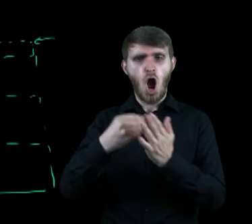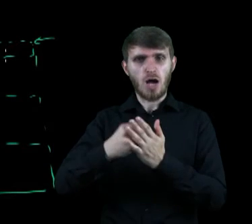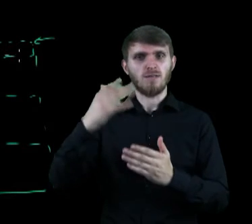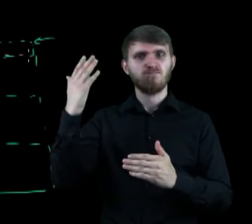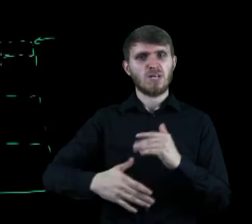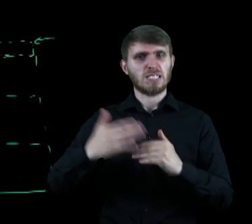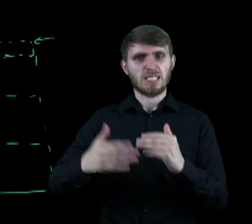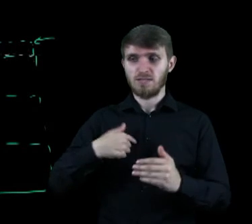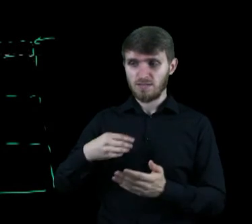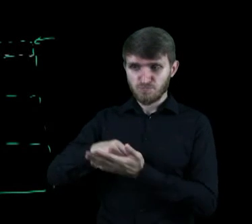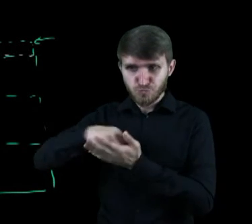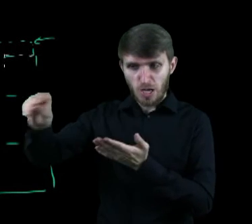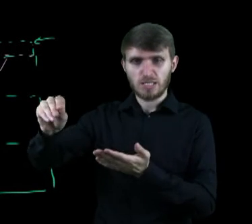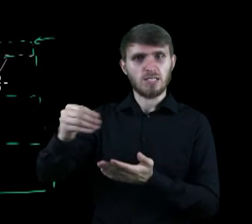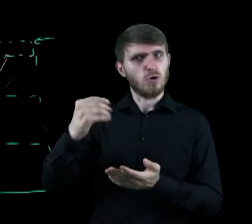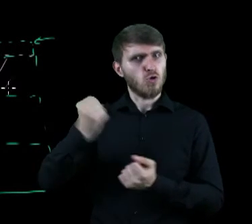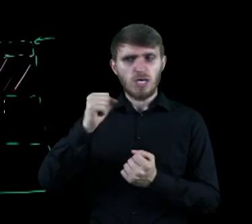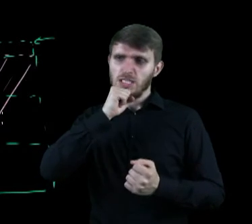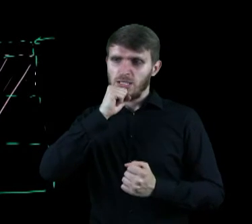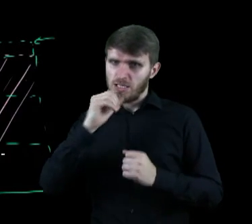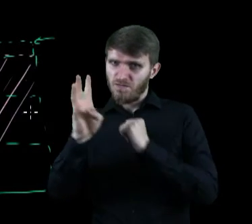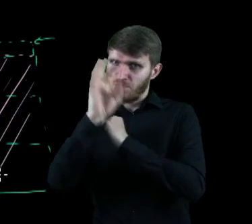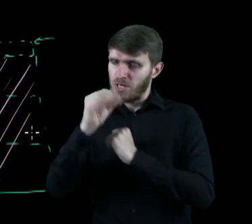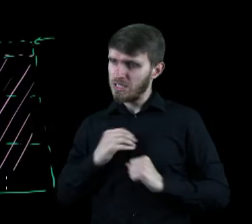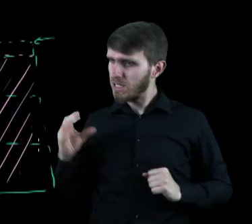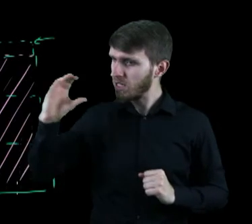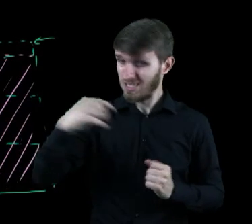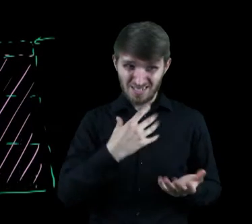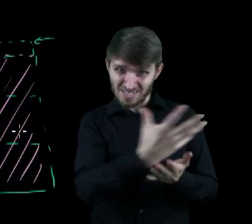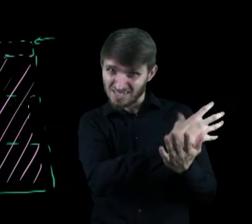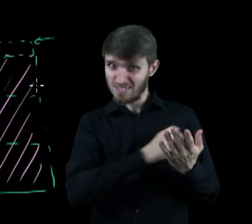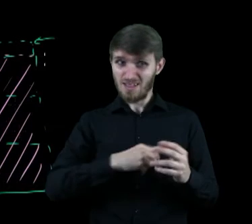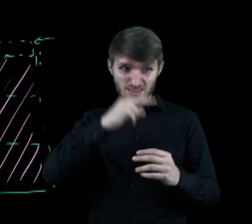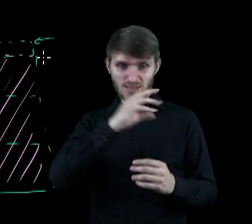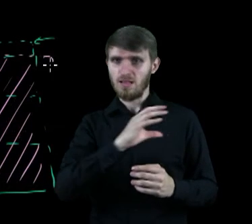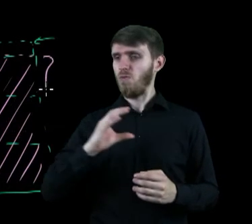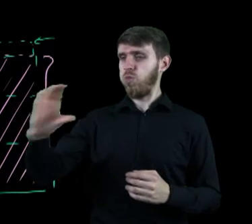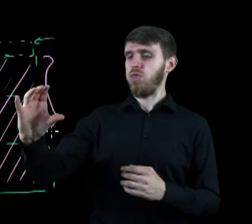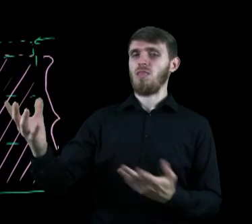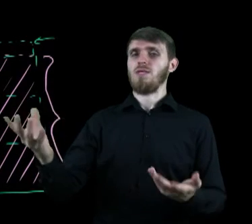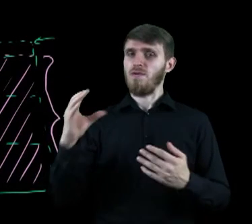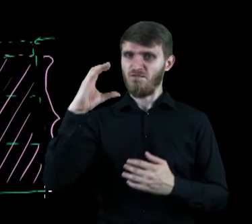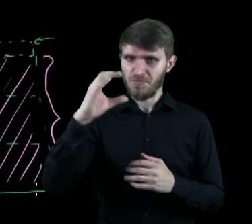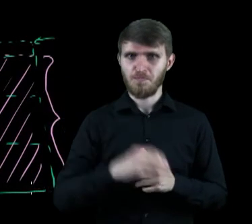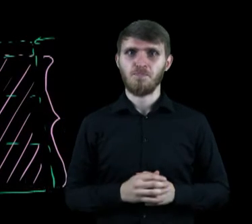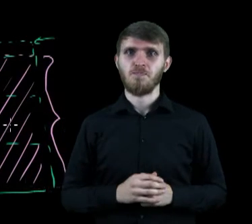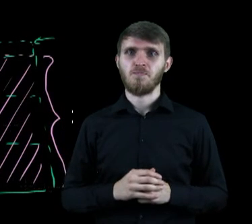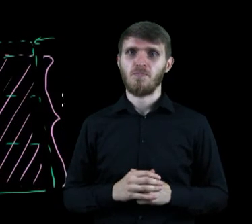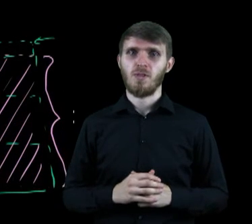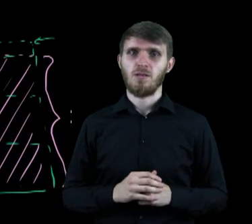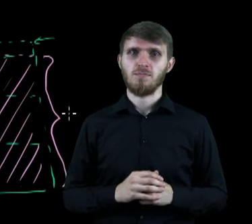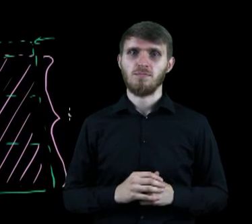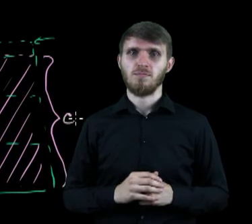lwią część tego stanowi koszt uzyskania benzyny. Oczywiście to zależy od kalkulacji. Ale